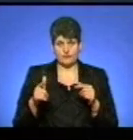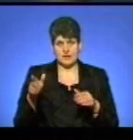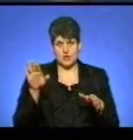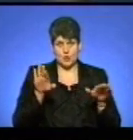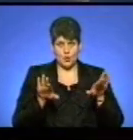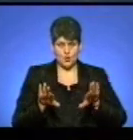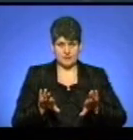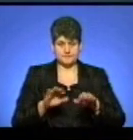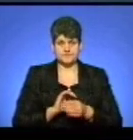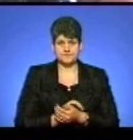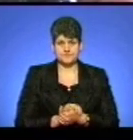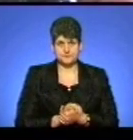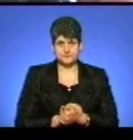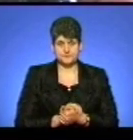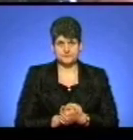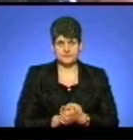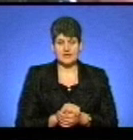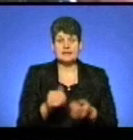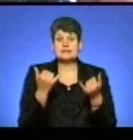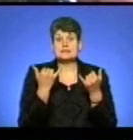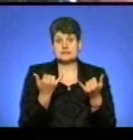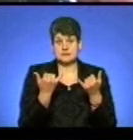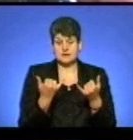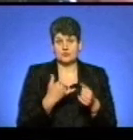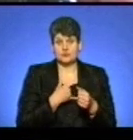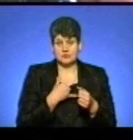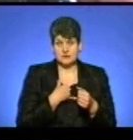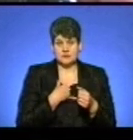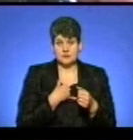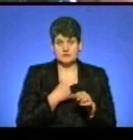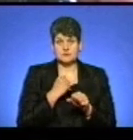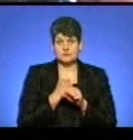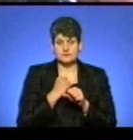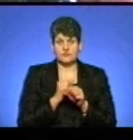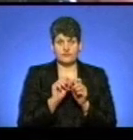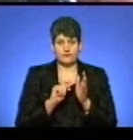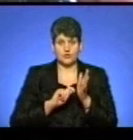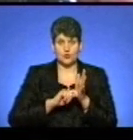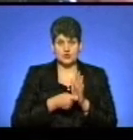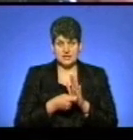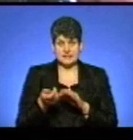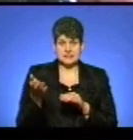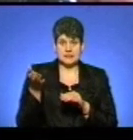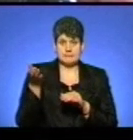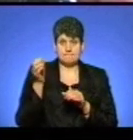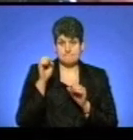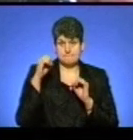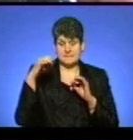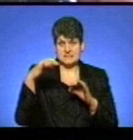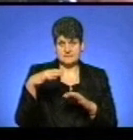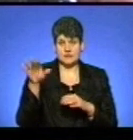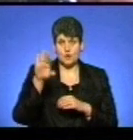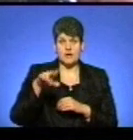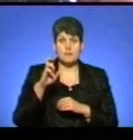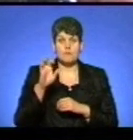Олексій Якунін. Наразі у нас вмикається підсвітка гори Бона, яка називається так